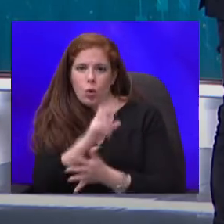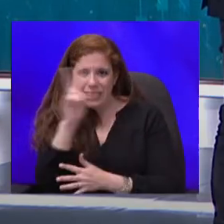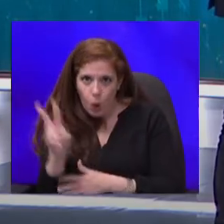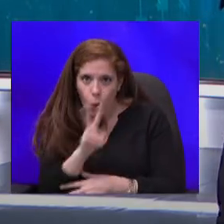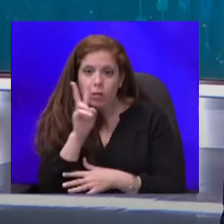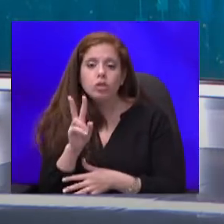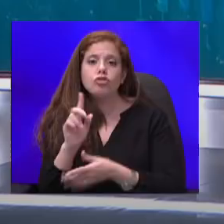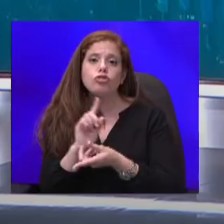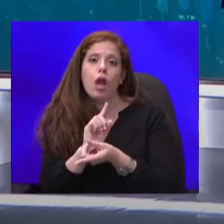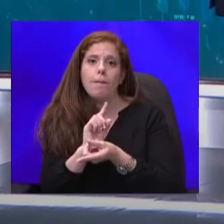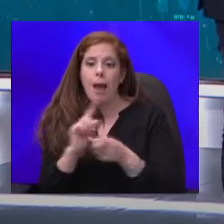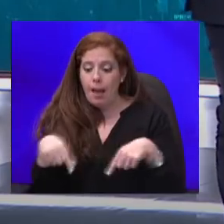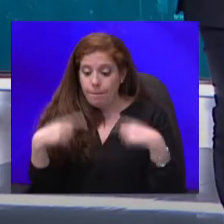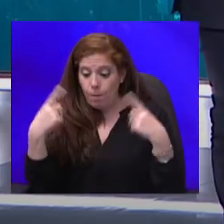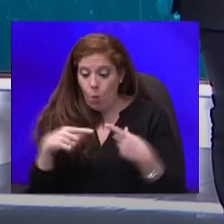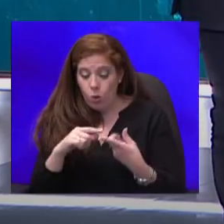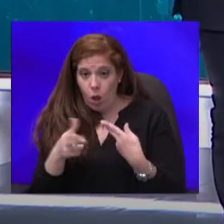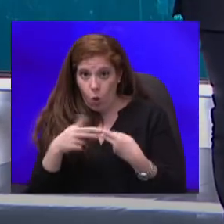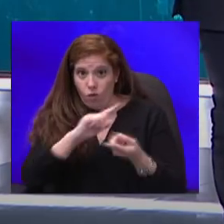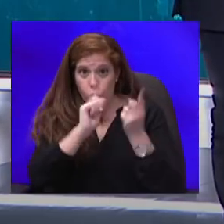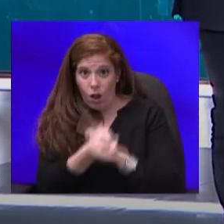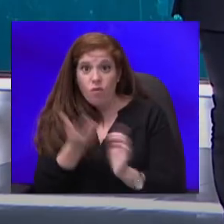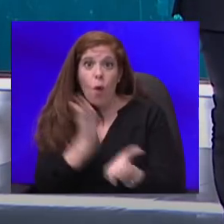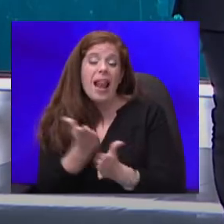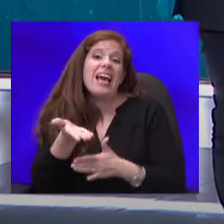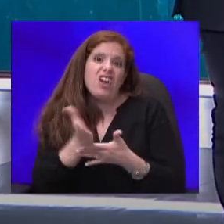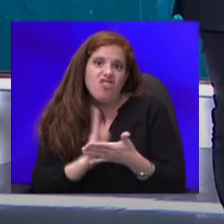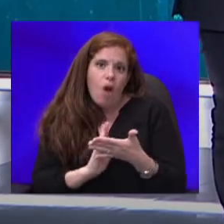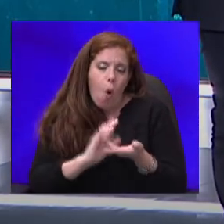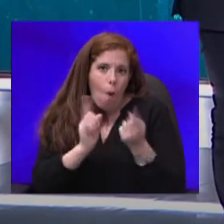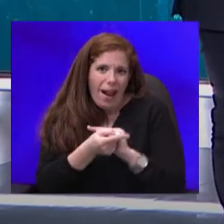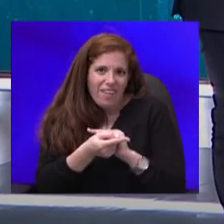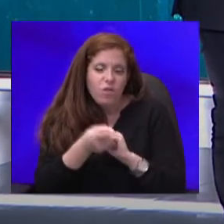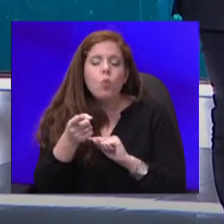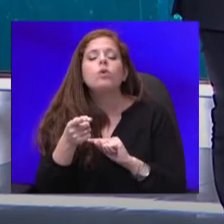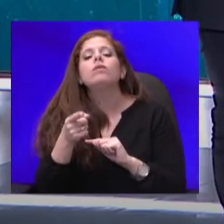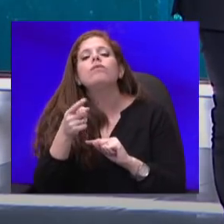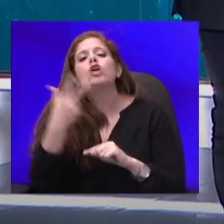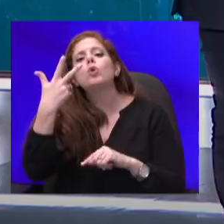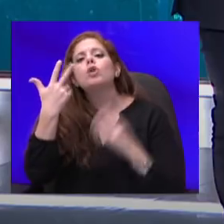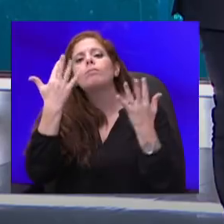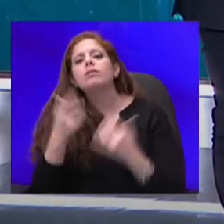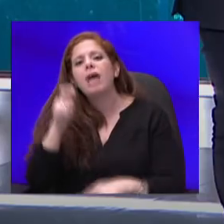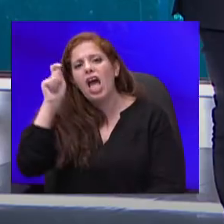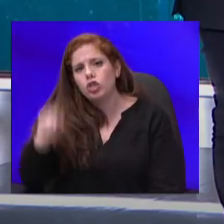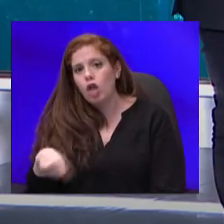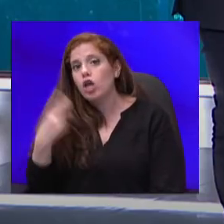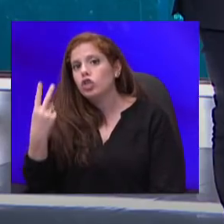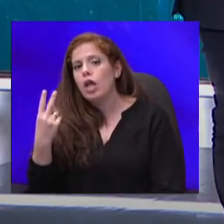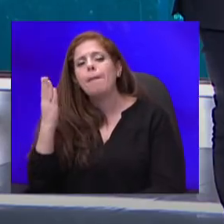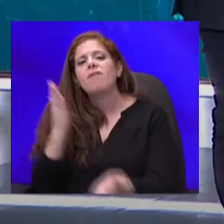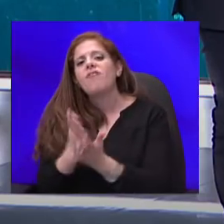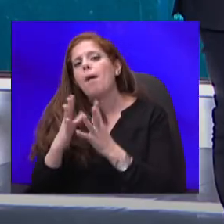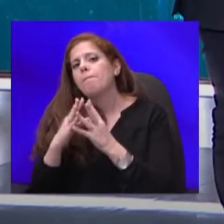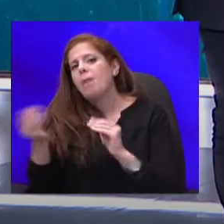הקרובות, חלק כבר הוחלפו, ושלושה מספרי אשראי, שניים מהם היו פגי תוקף, והשלישי בוטל.